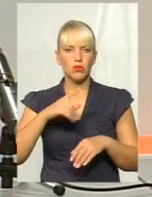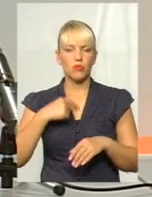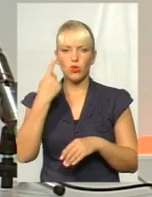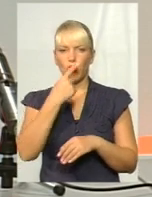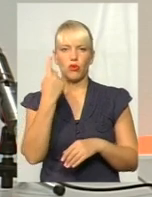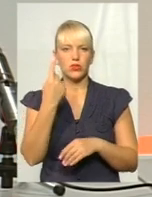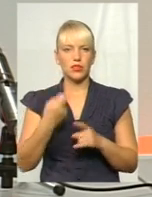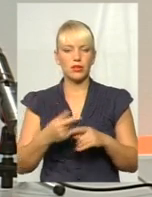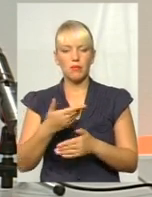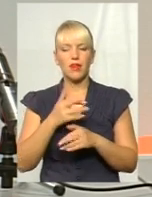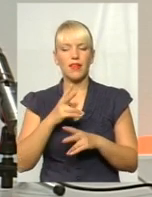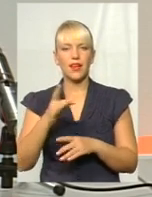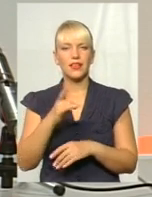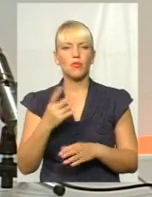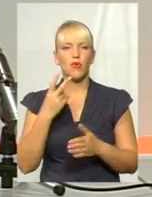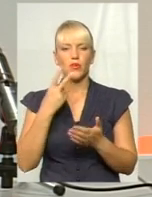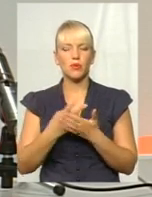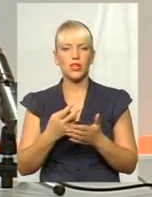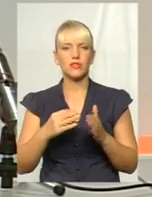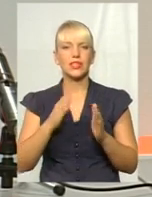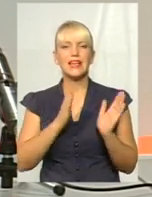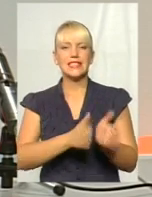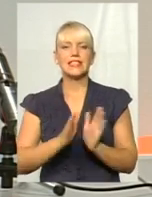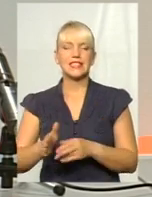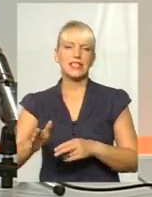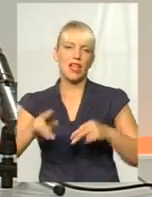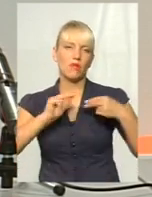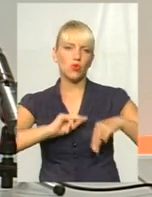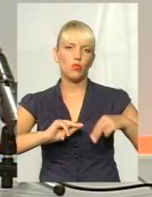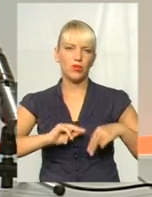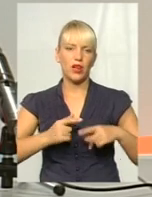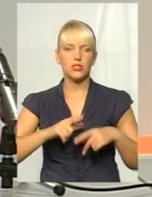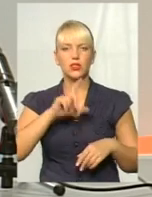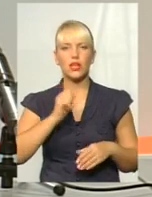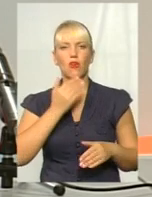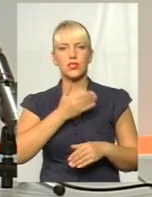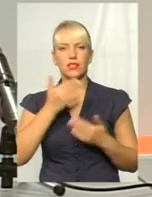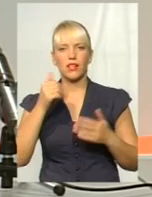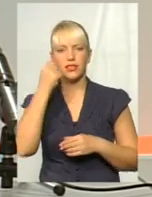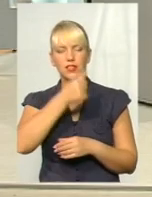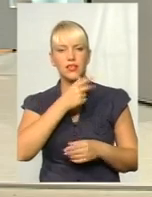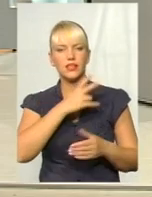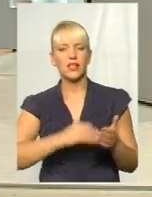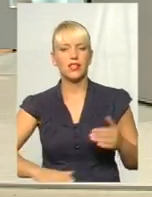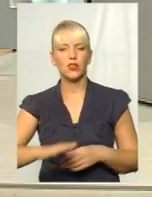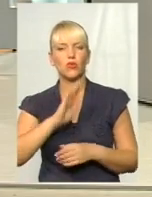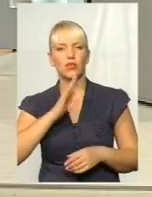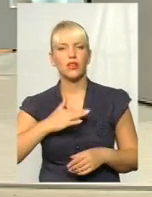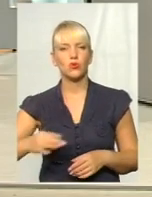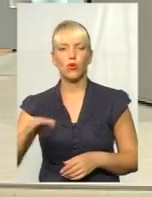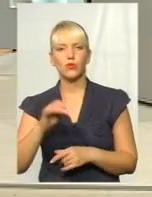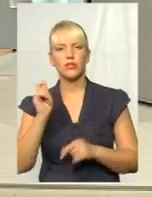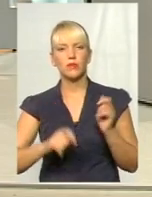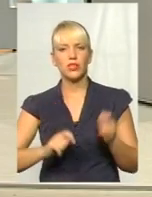регіон, повинні показувати системну працю, і ця системна праця є. Тільки за останній рік на територію нашої області